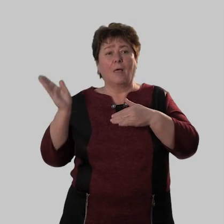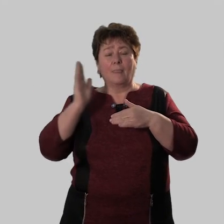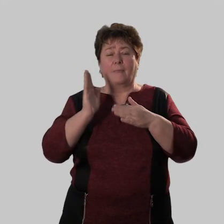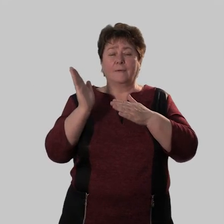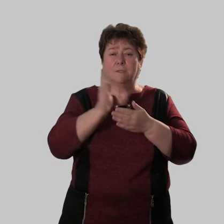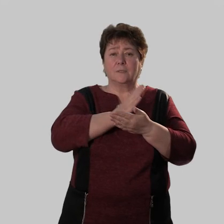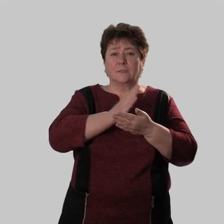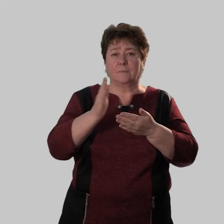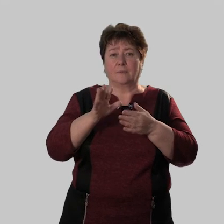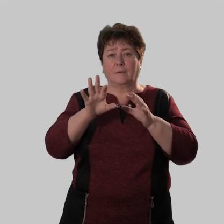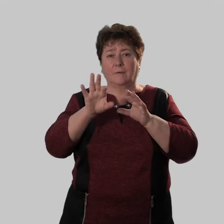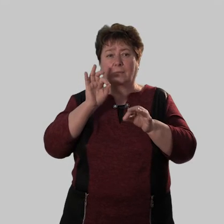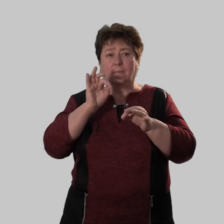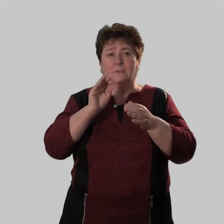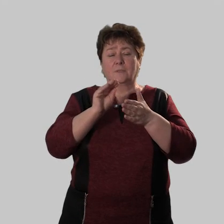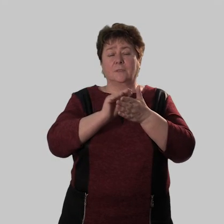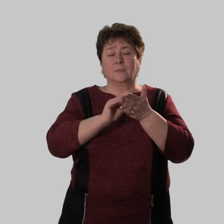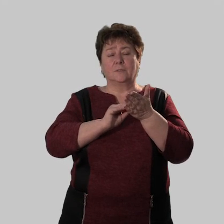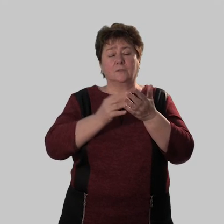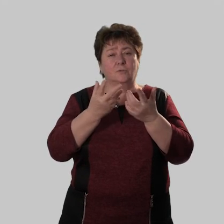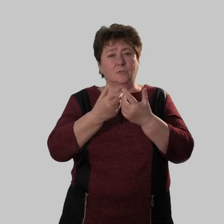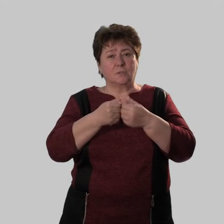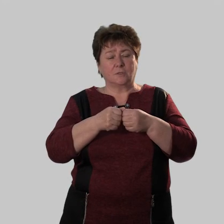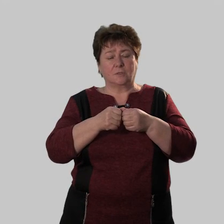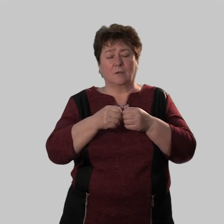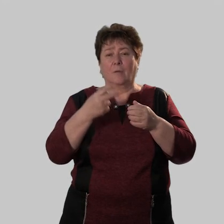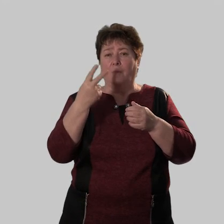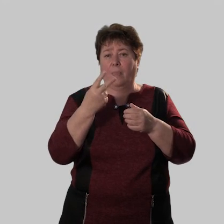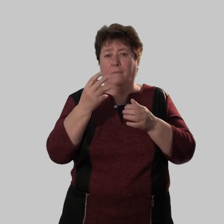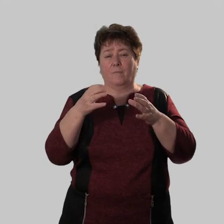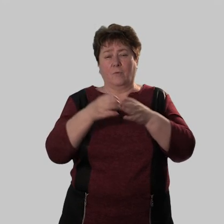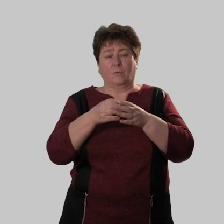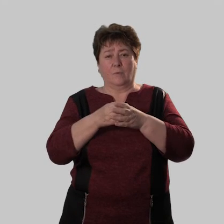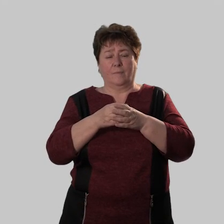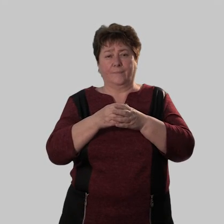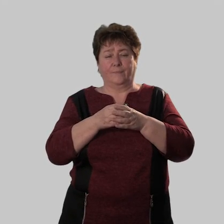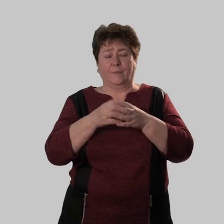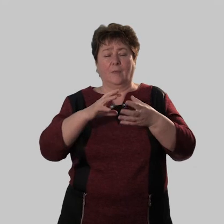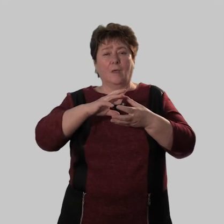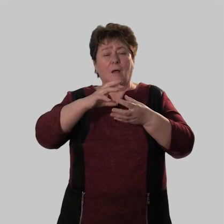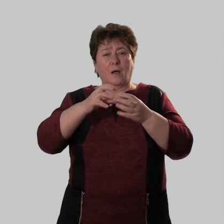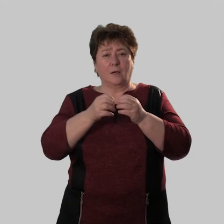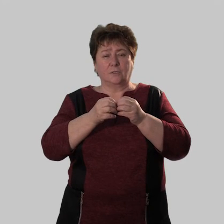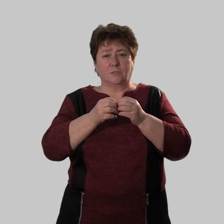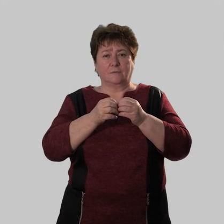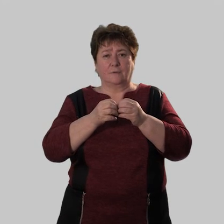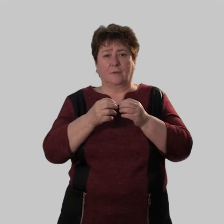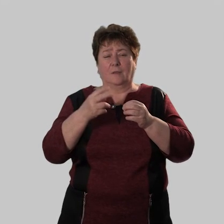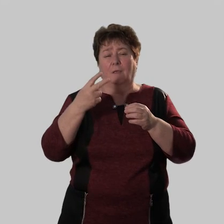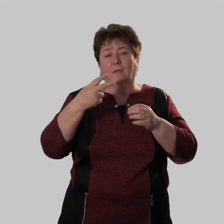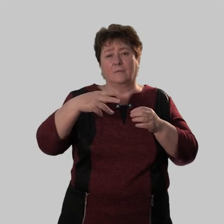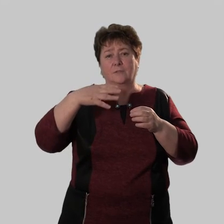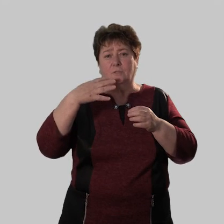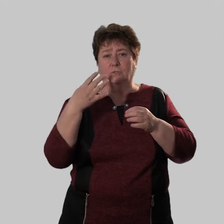давайте распределим выписаны и числительные по этим двум разрядам количественные